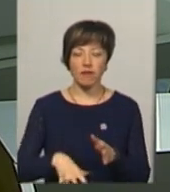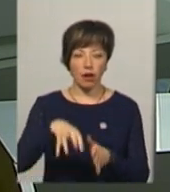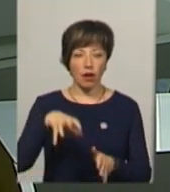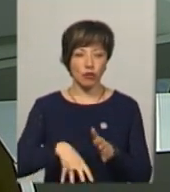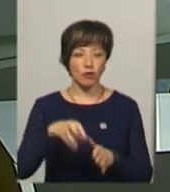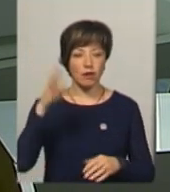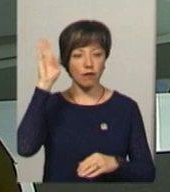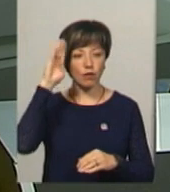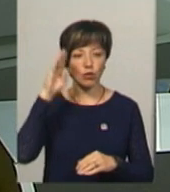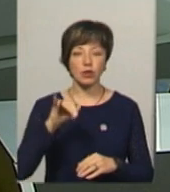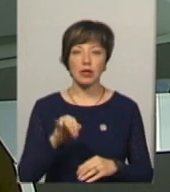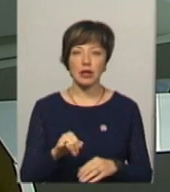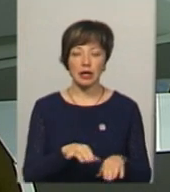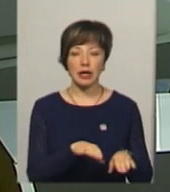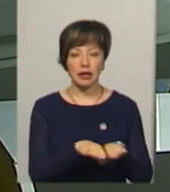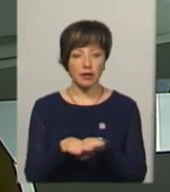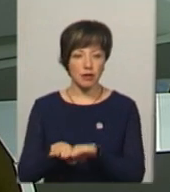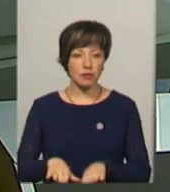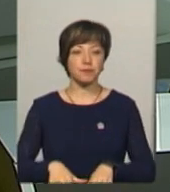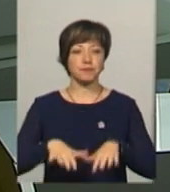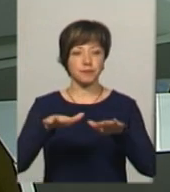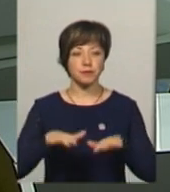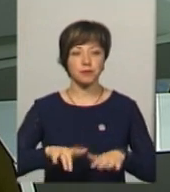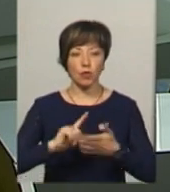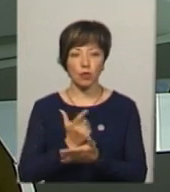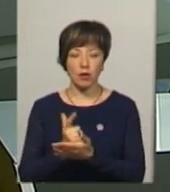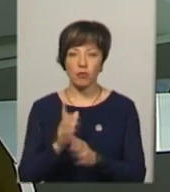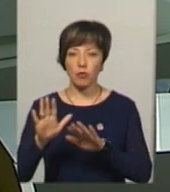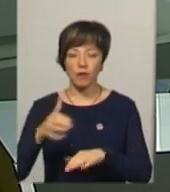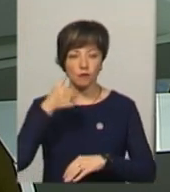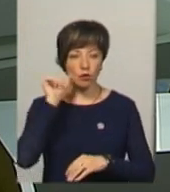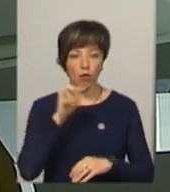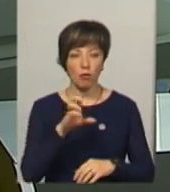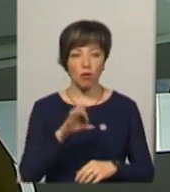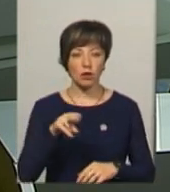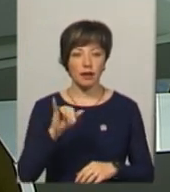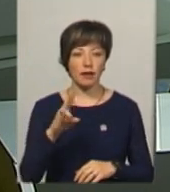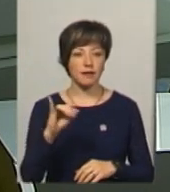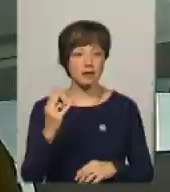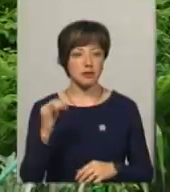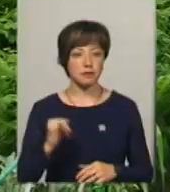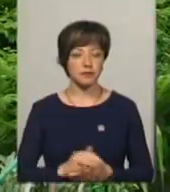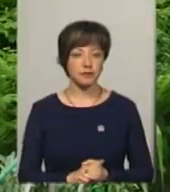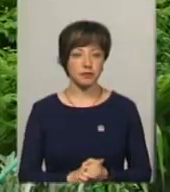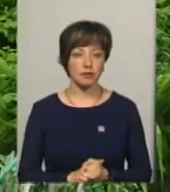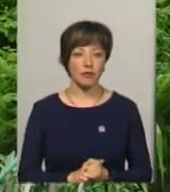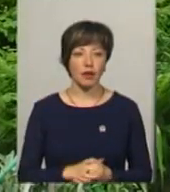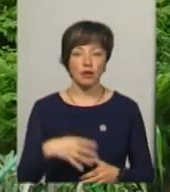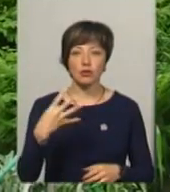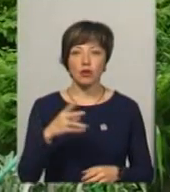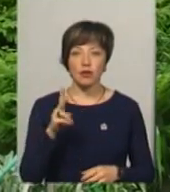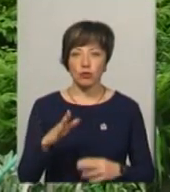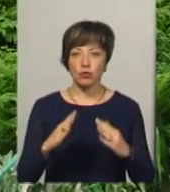викачували воду, та її рівень під час зливи поновлювався. Ми побували вчора в Богданівцях. У 40